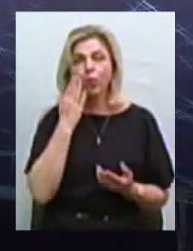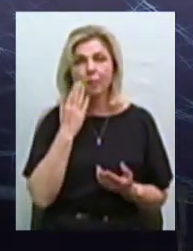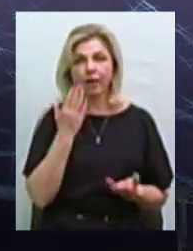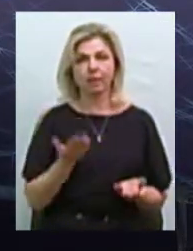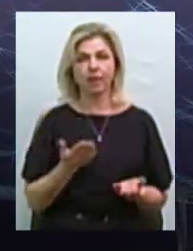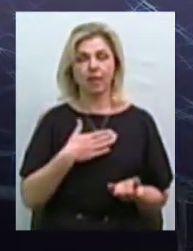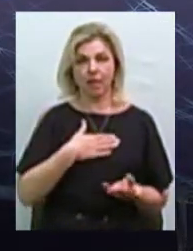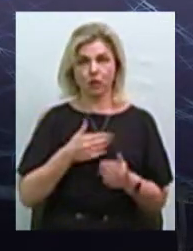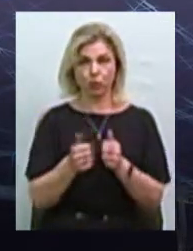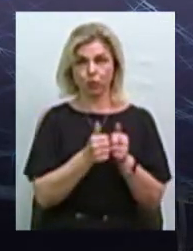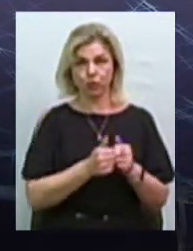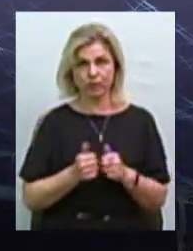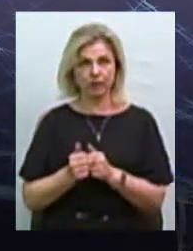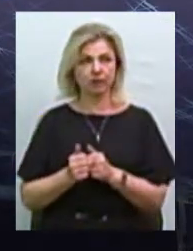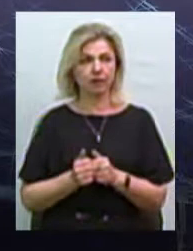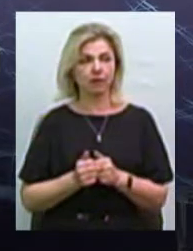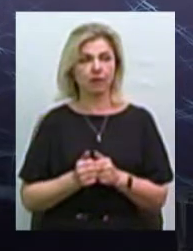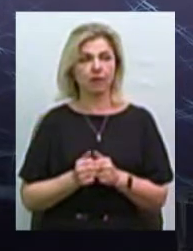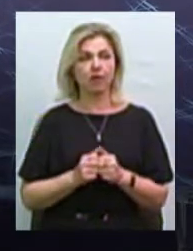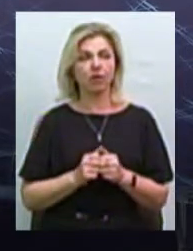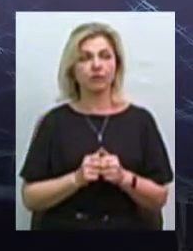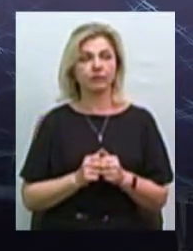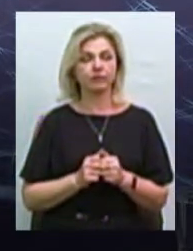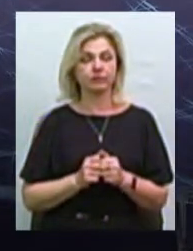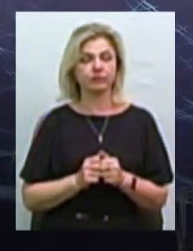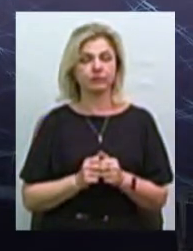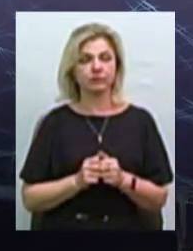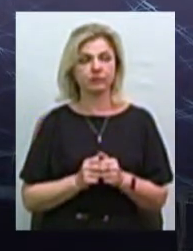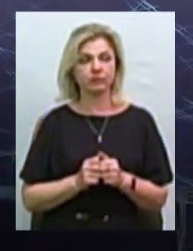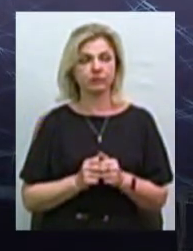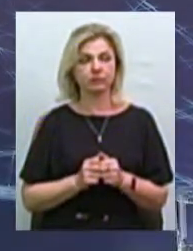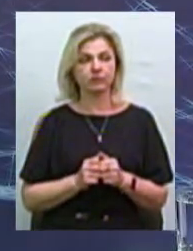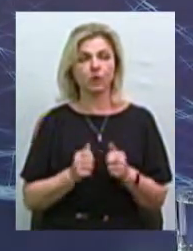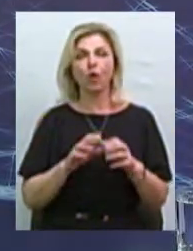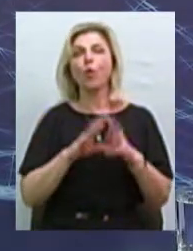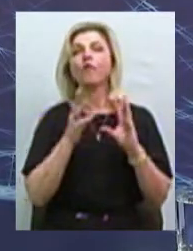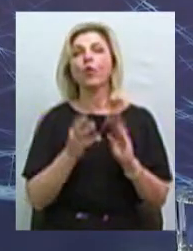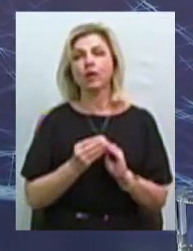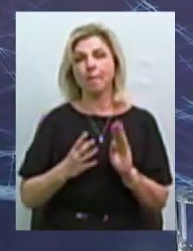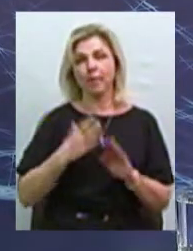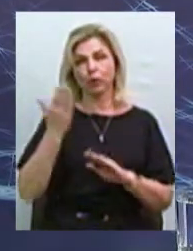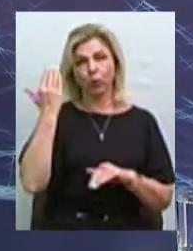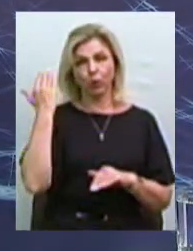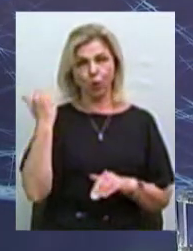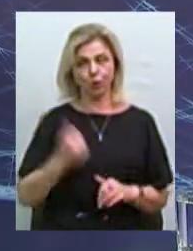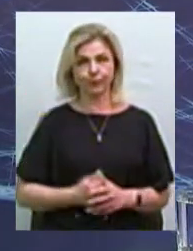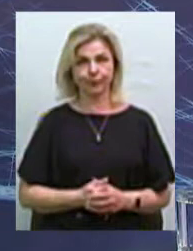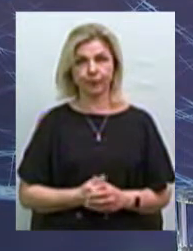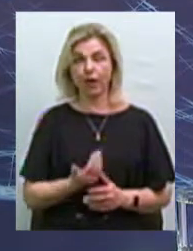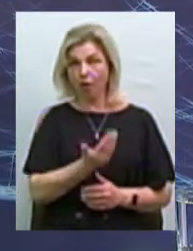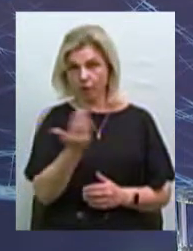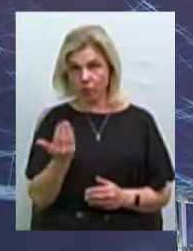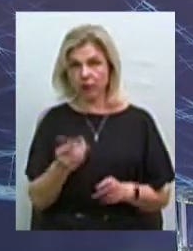наші оці сусіди, які з такого загального радянського минулого, вони